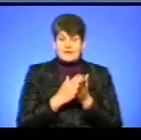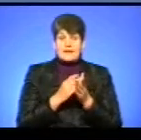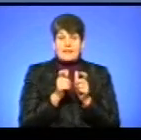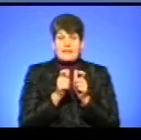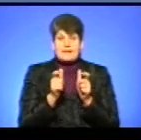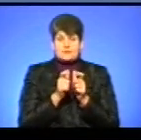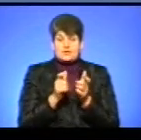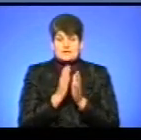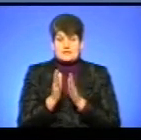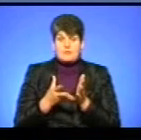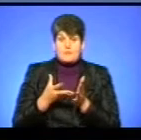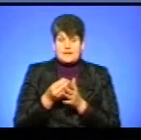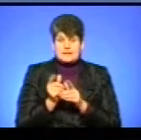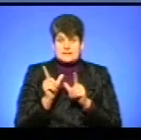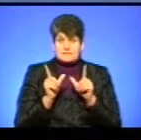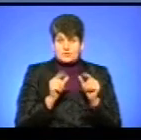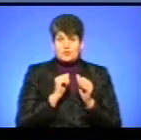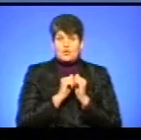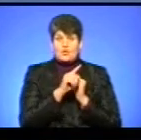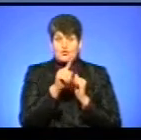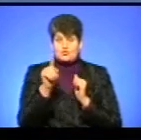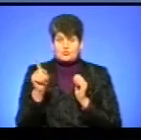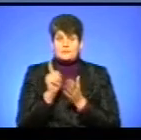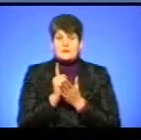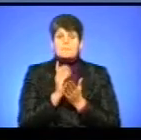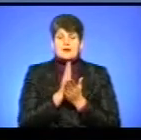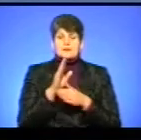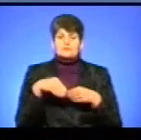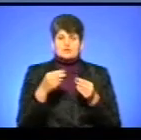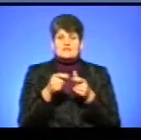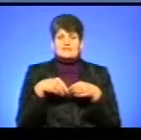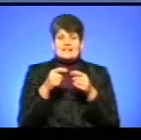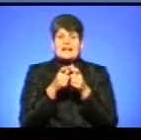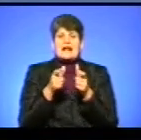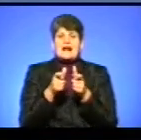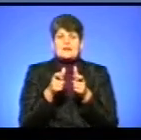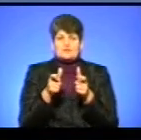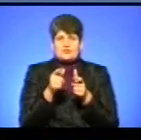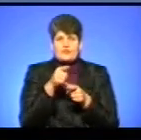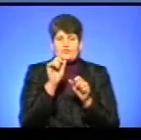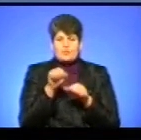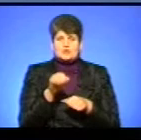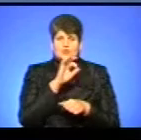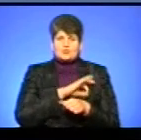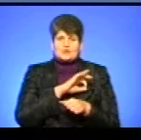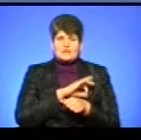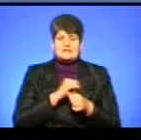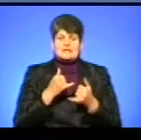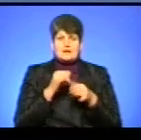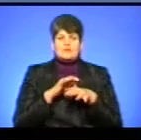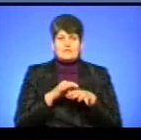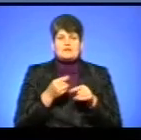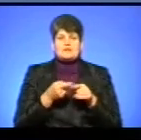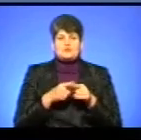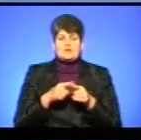оплати за проїзд, то кожному пенсіонеру має бути видана відповідна картка, якою він зможе користуватися задля здійснення такої